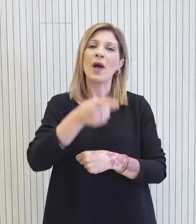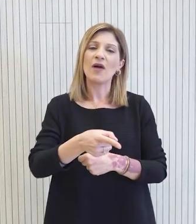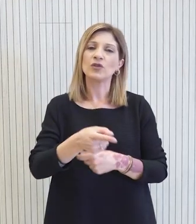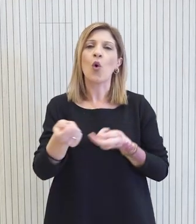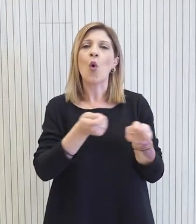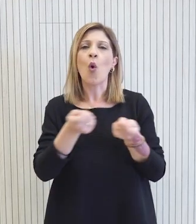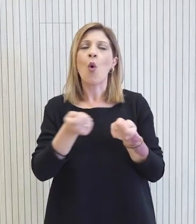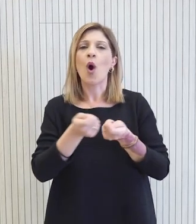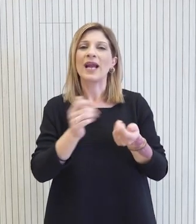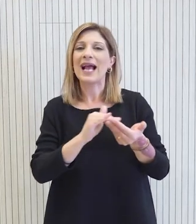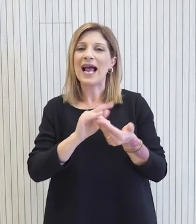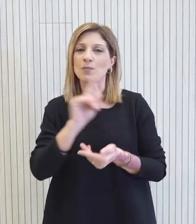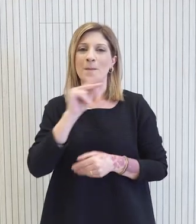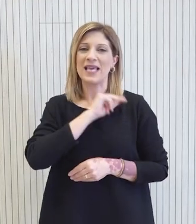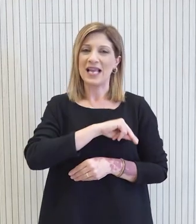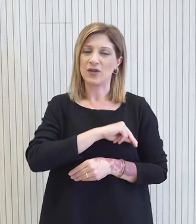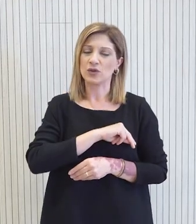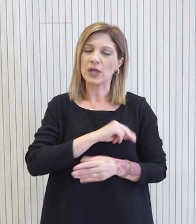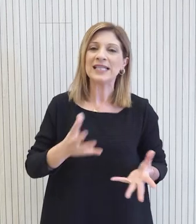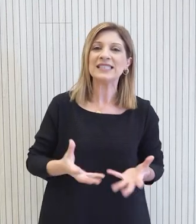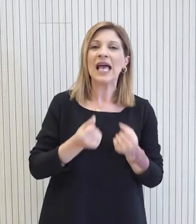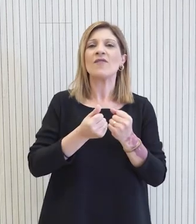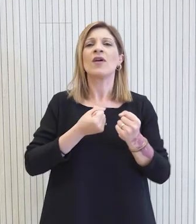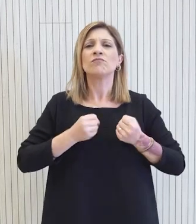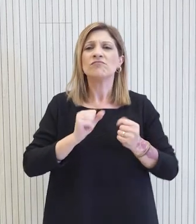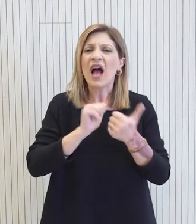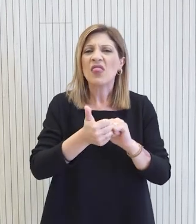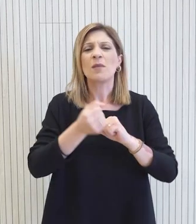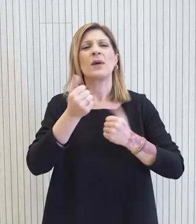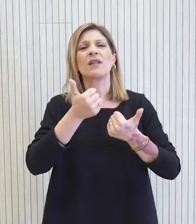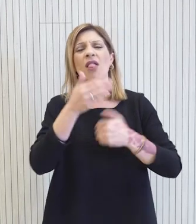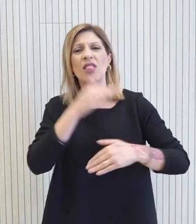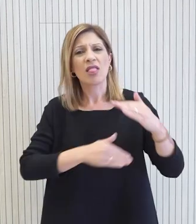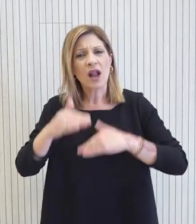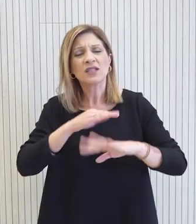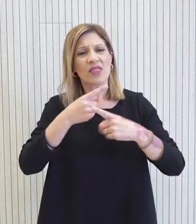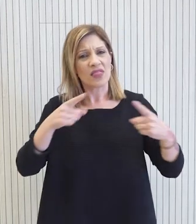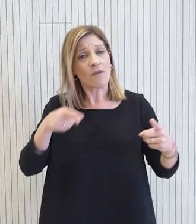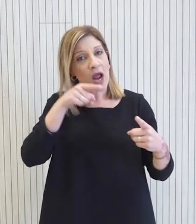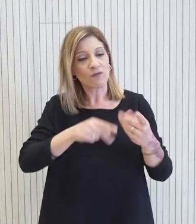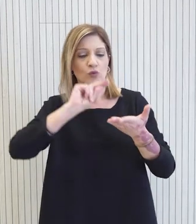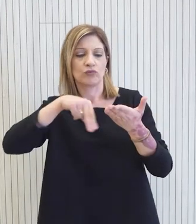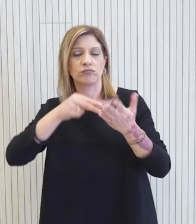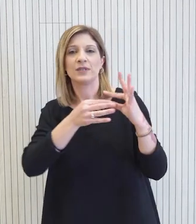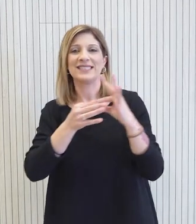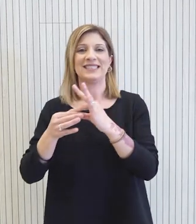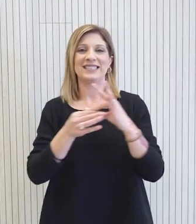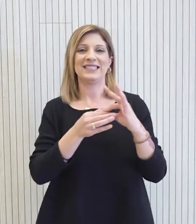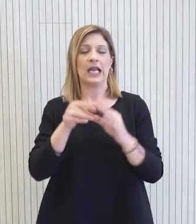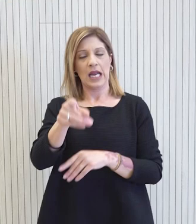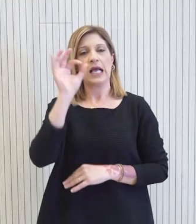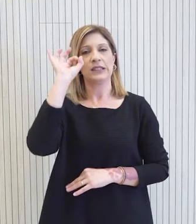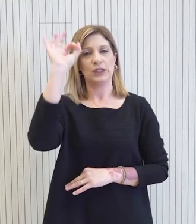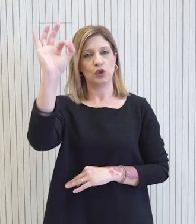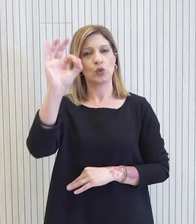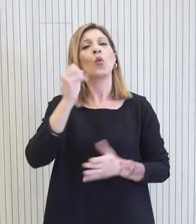οργανισμού Save Water Spots σχετικά με τη σύναψη μνημονίου συνεργασίας και ενημέρωση για τις σχετικές πρωτοβουλίες και